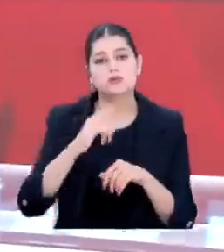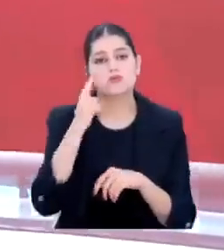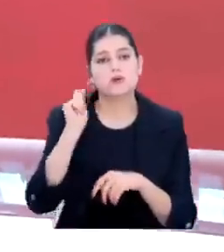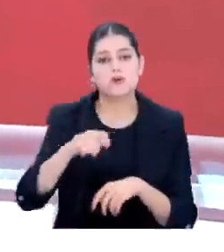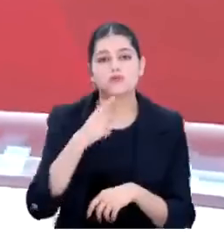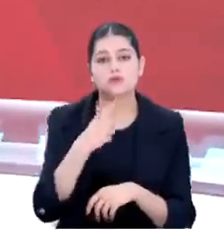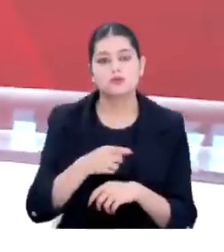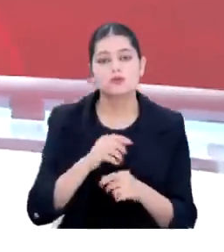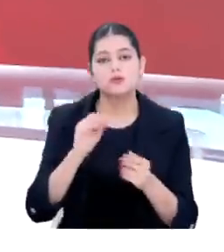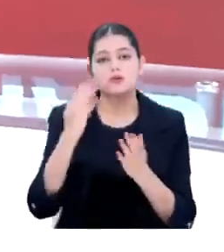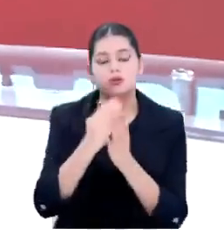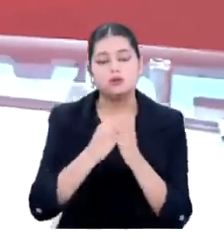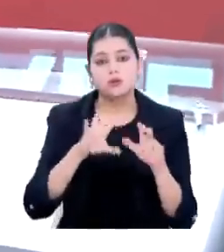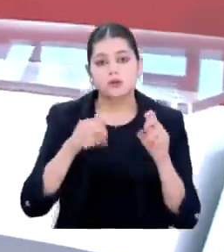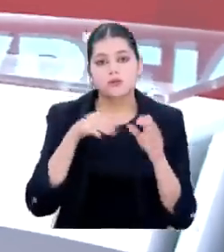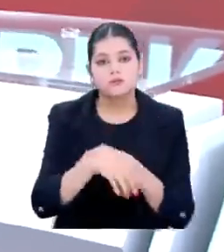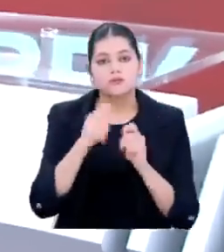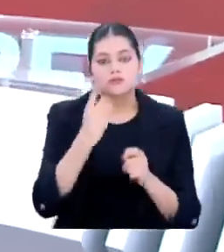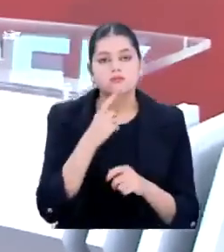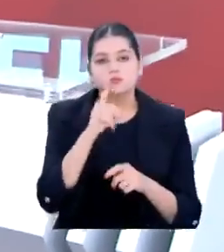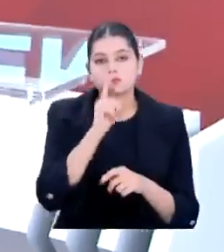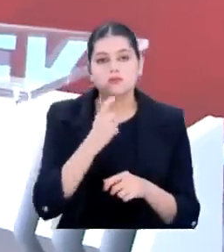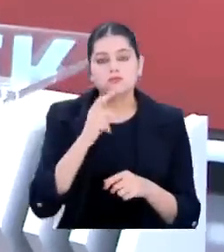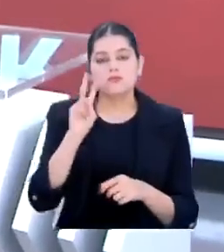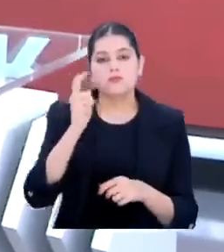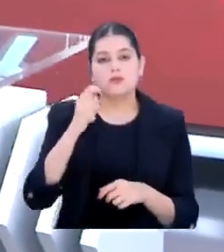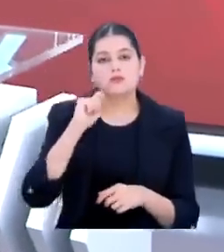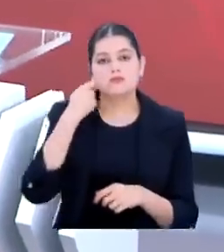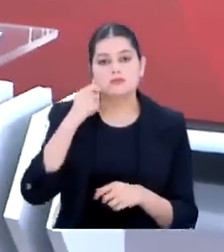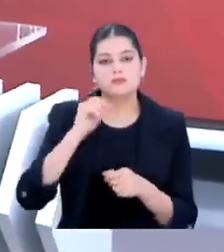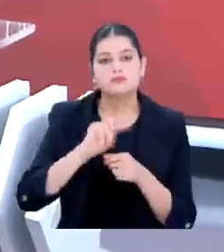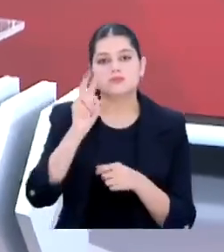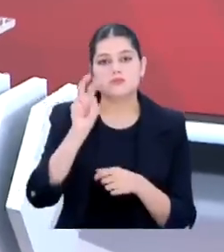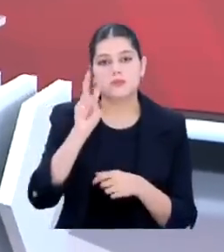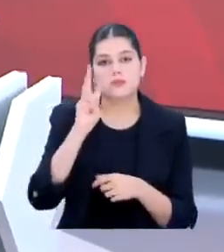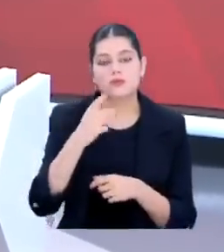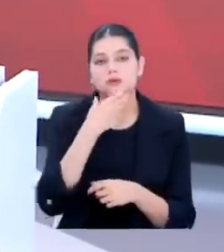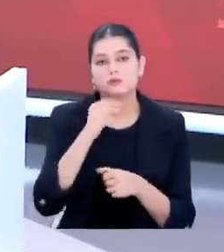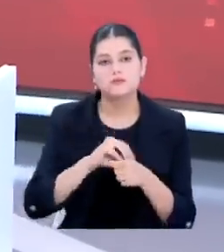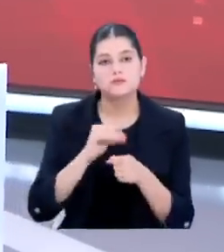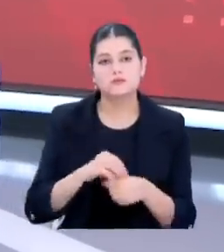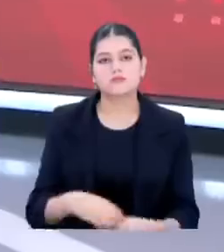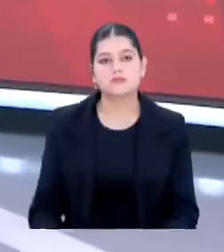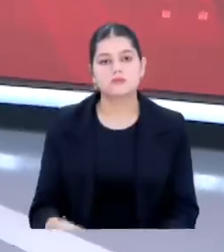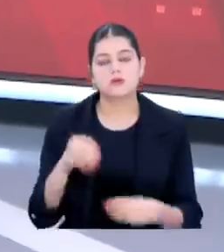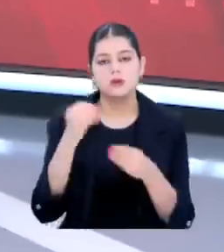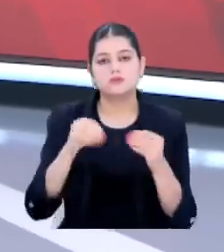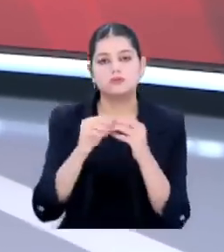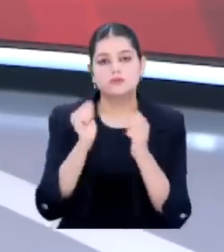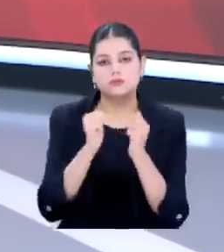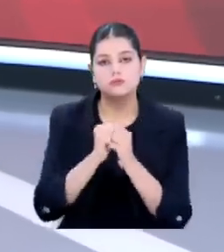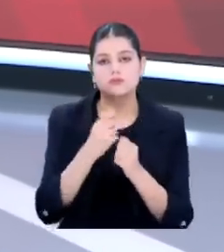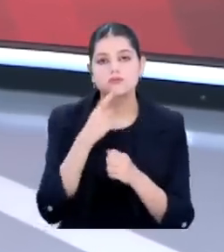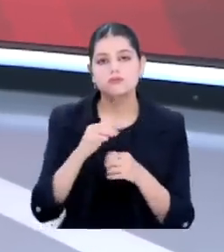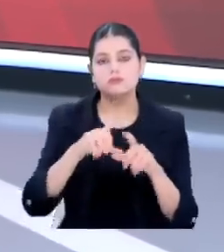yakından bakacağız. Senaryolara yoğunlaşacağız. Yüzüncü yıla 29 Ekim 2023'e emeklilerin zamla